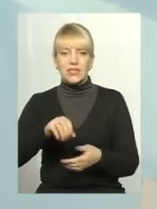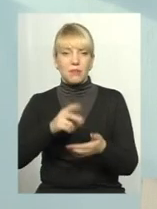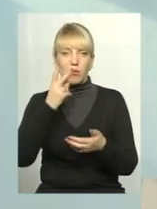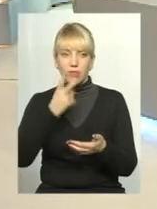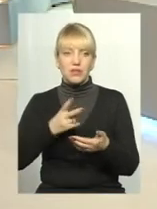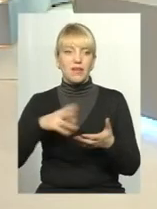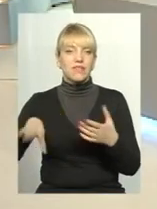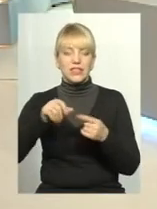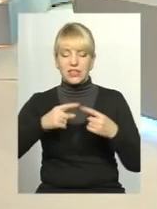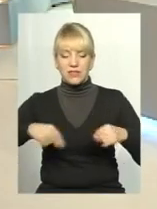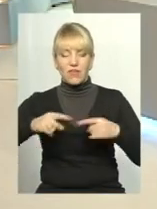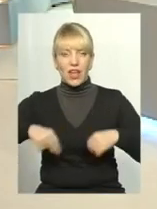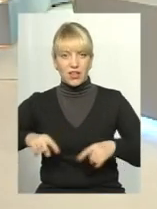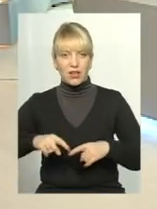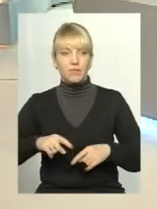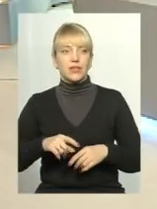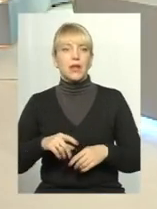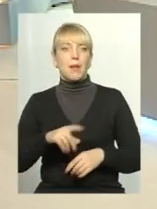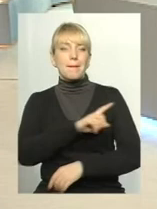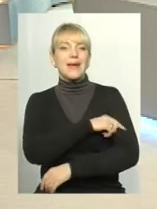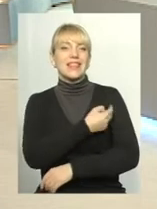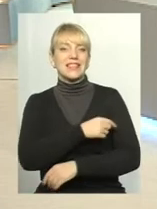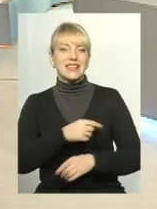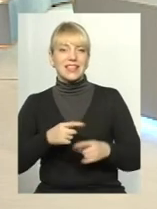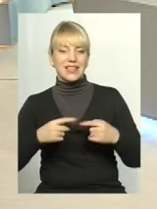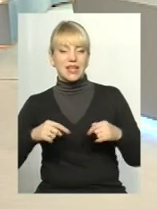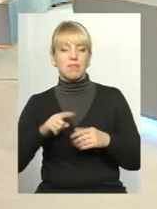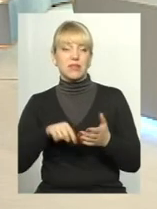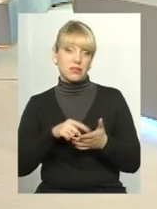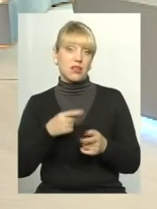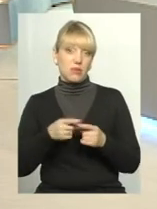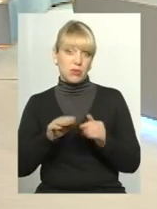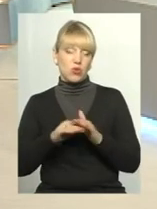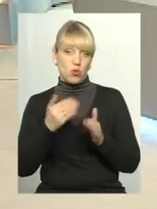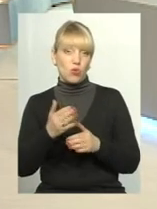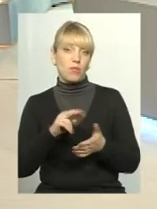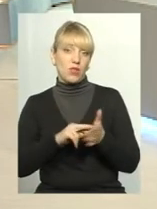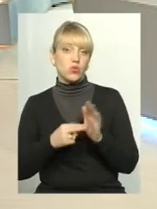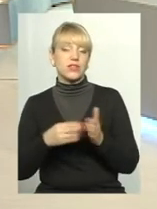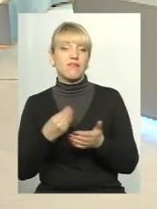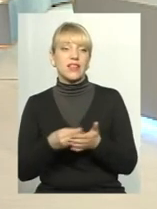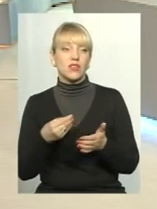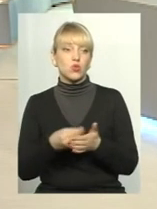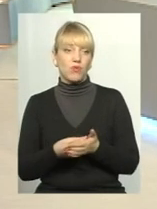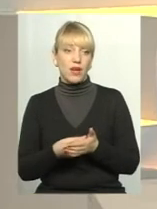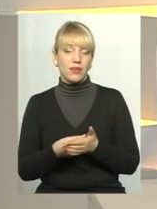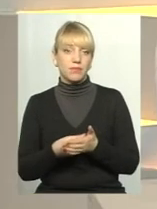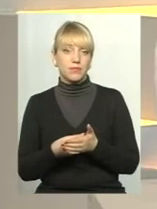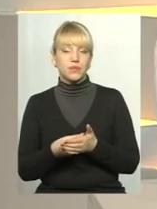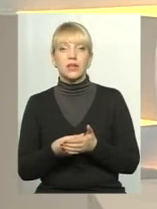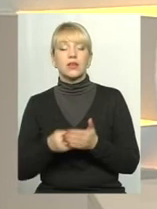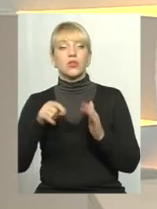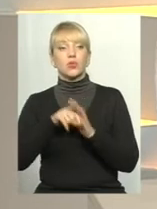всі сфери медицини міста, під нього планується фінансування. Тобто,